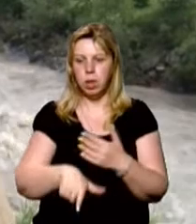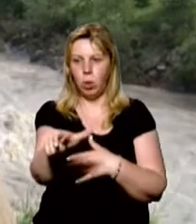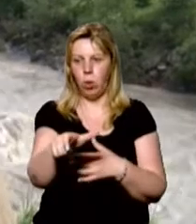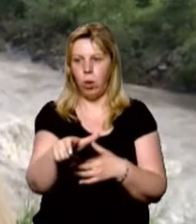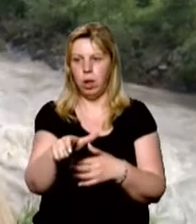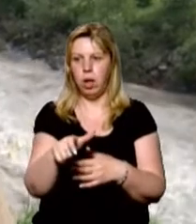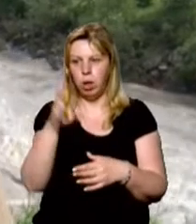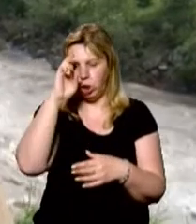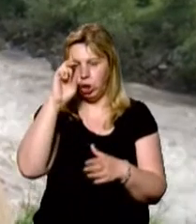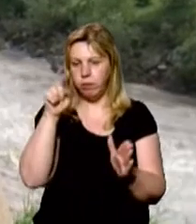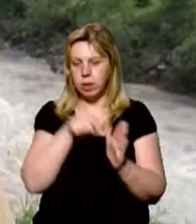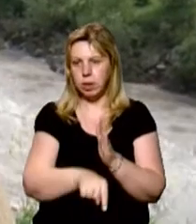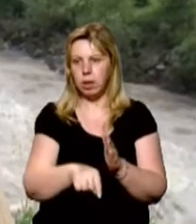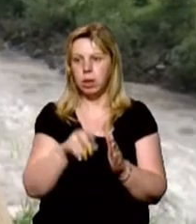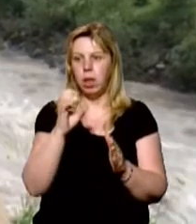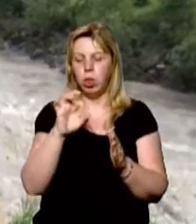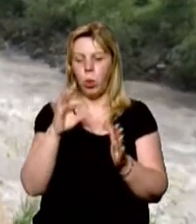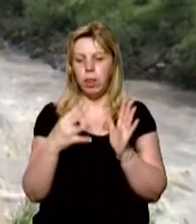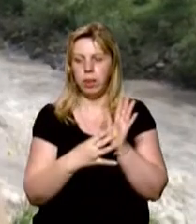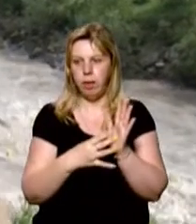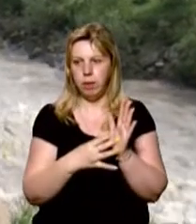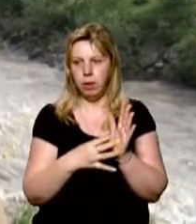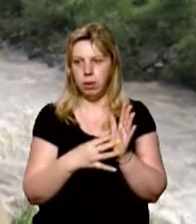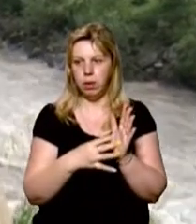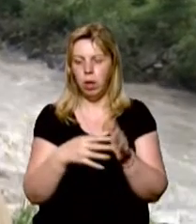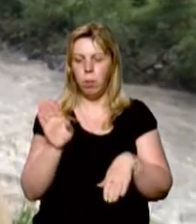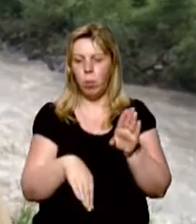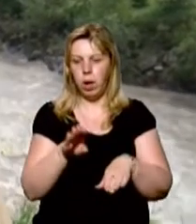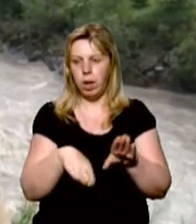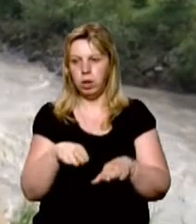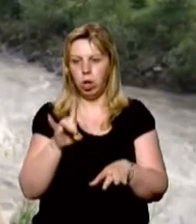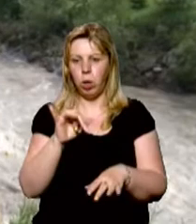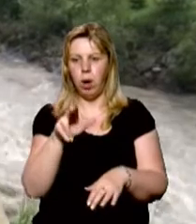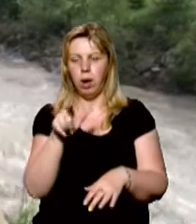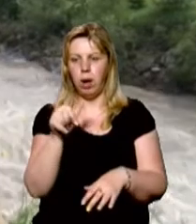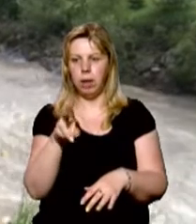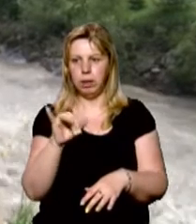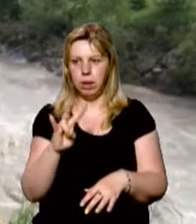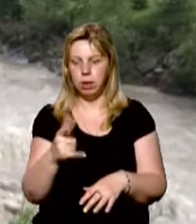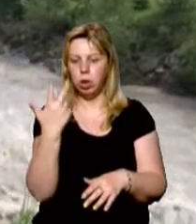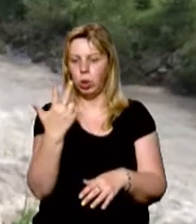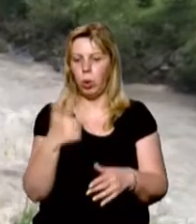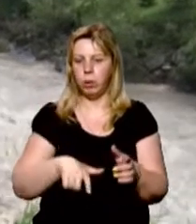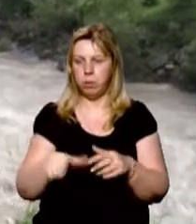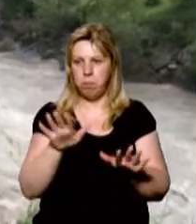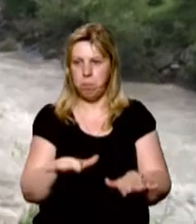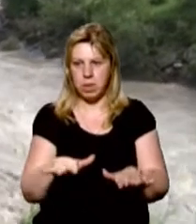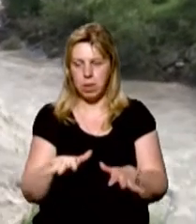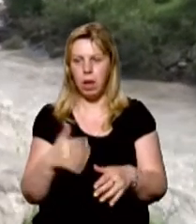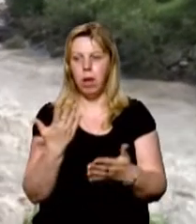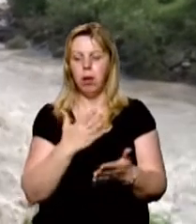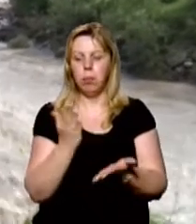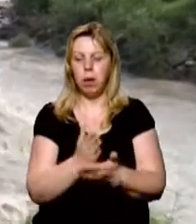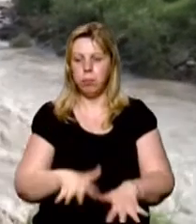доріг державного значення Н-09 Мукачева-Рогатин в трьох ділянках. Маємо